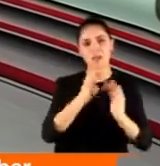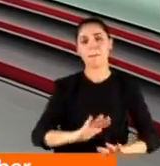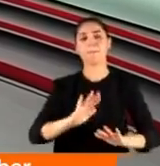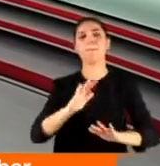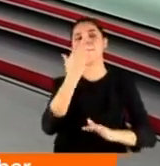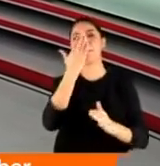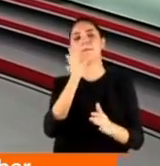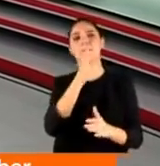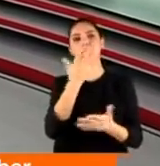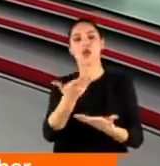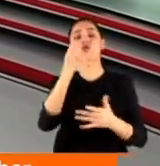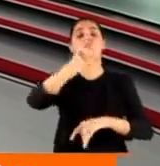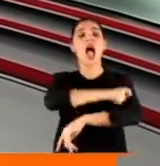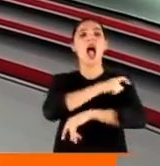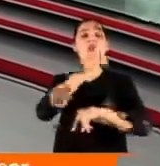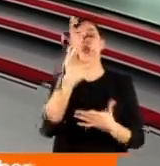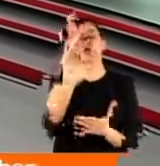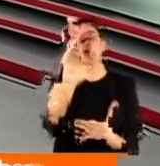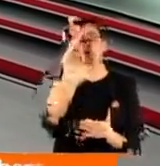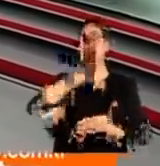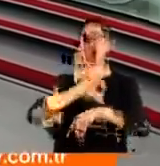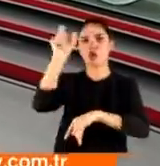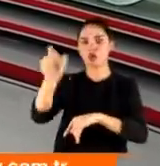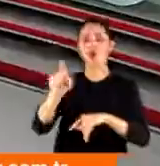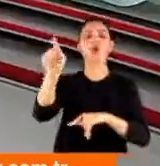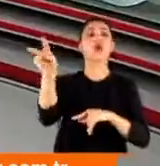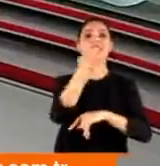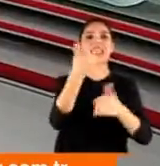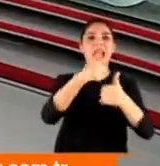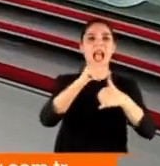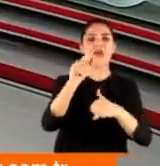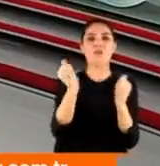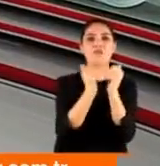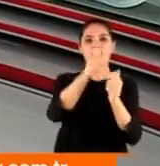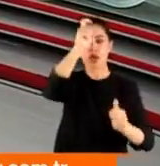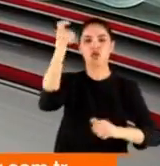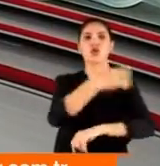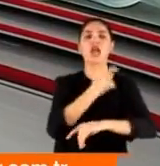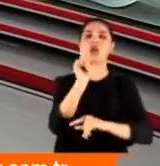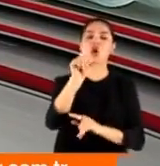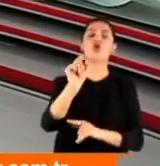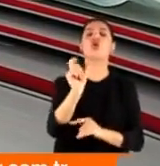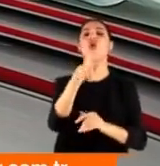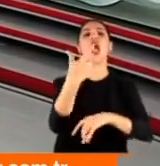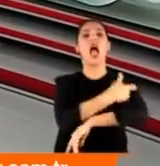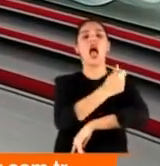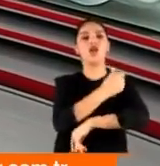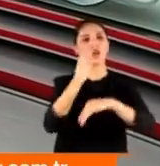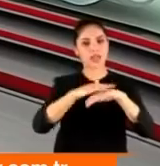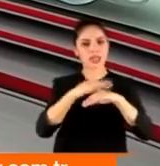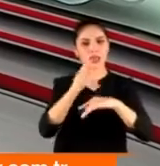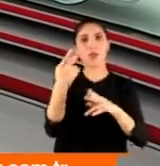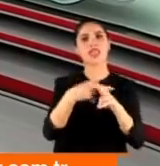Almanya'da yaşayan Türk doktorlar Uğur Şahin ve Eşe Özlem Türeci'nin aşıları ise Türkiye'de gönüllülere uygulanıyor. Gönüllülere